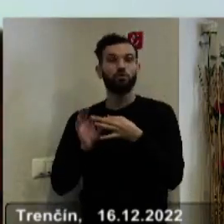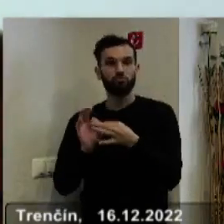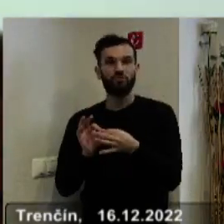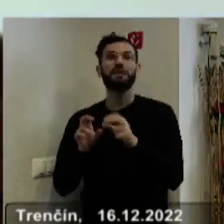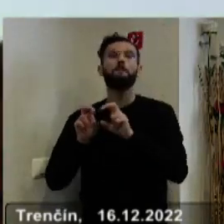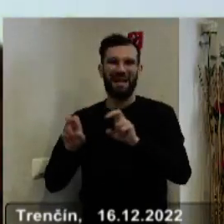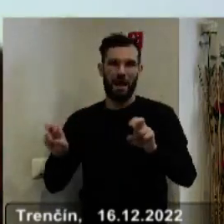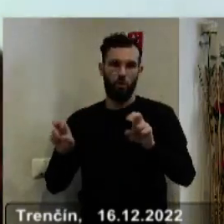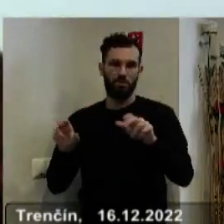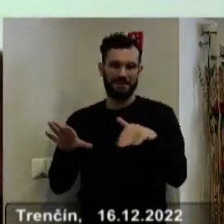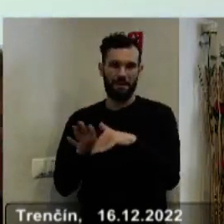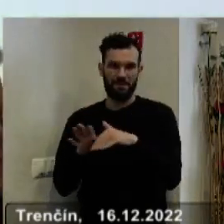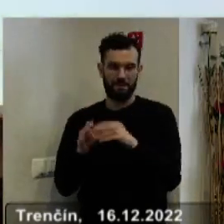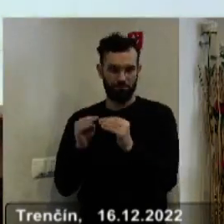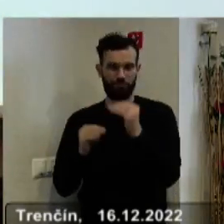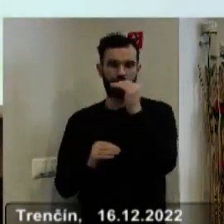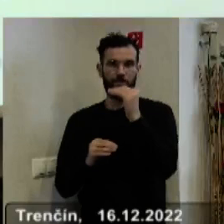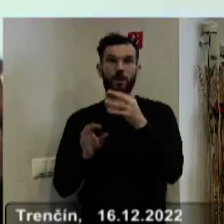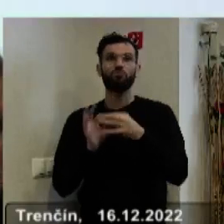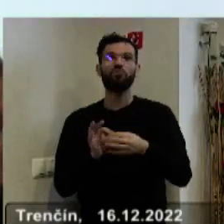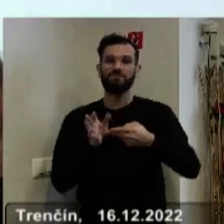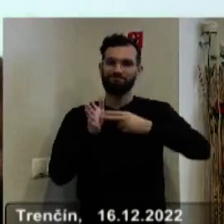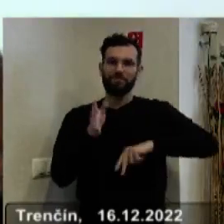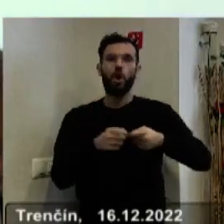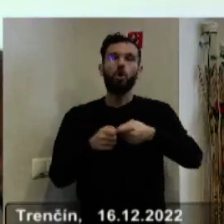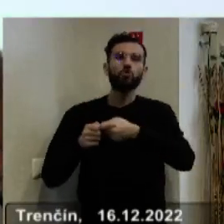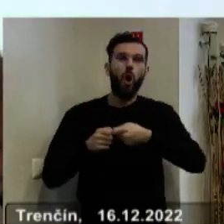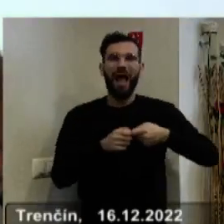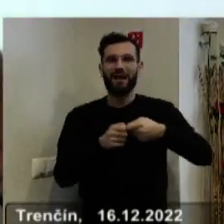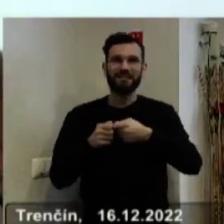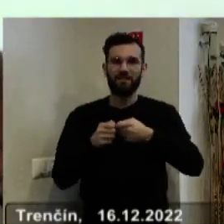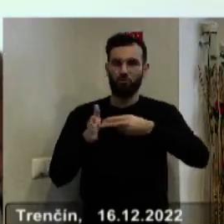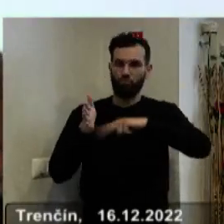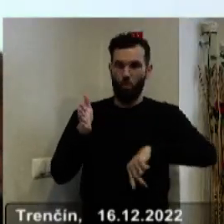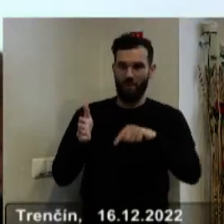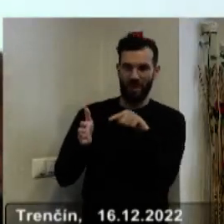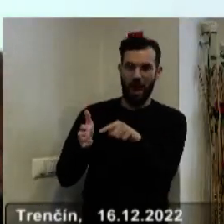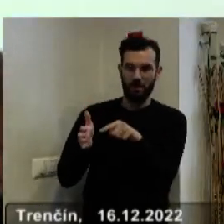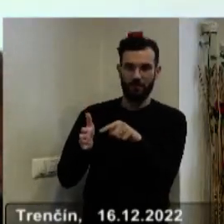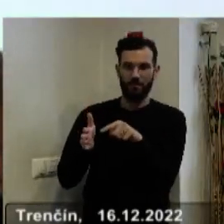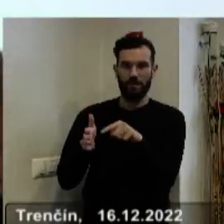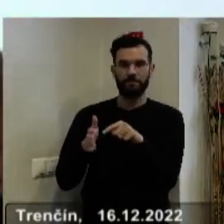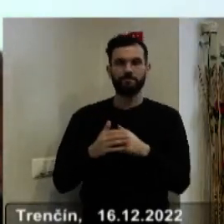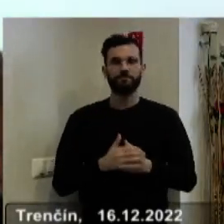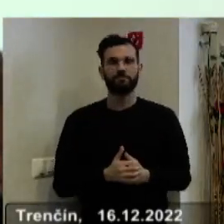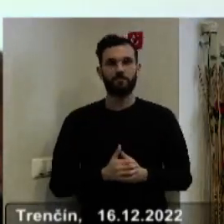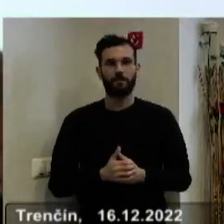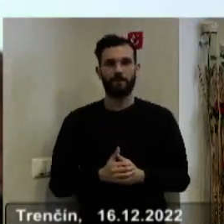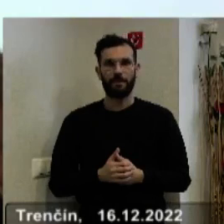periologických zamestnancov v zmysle podpísanej kolektívne zmluvy vyššieho stupňa pre zamestnávateľov.